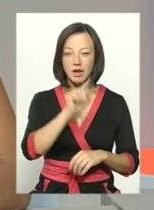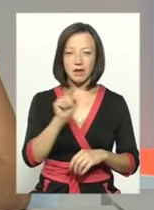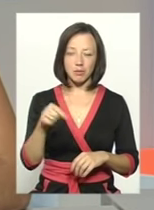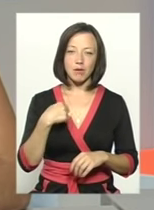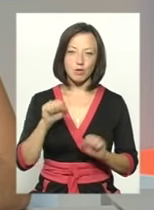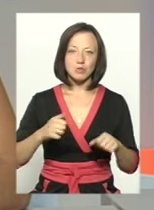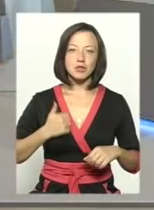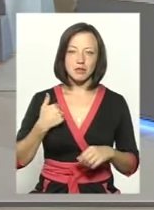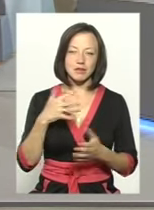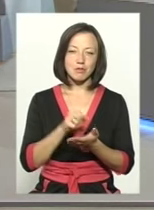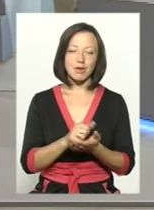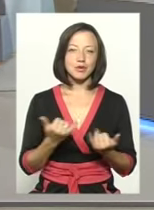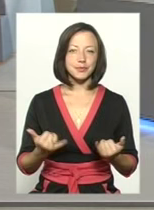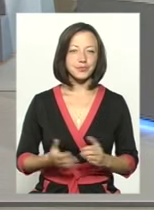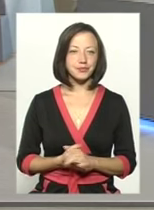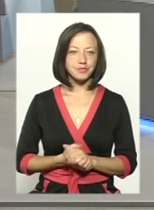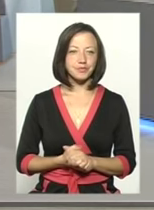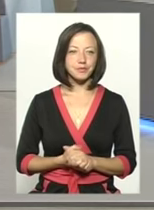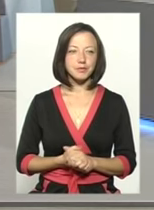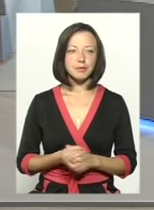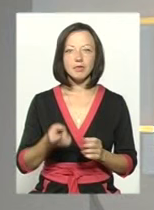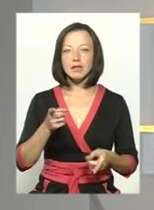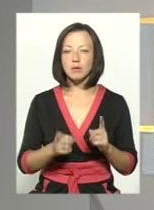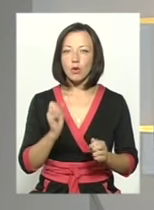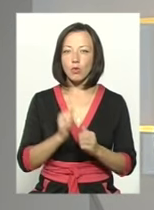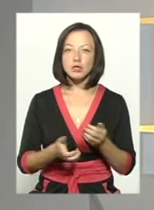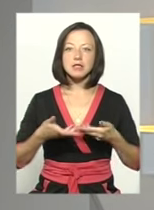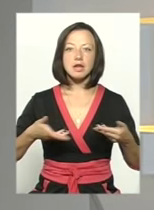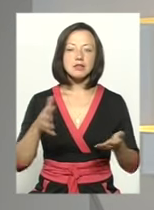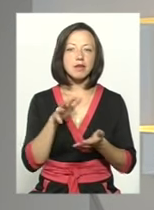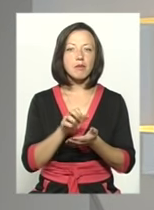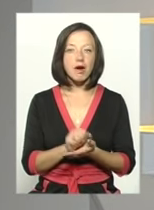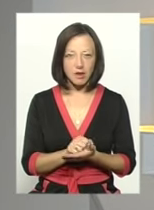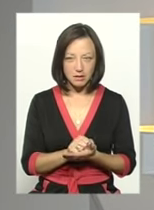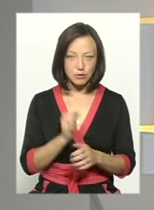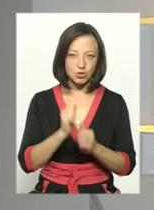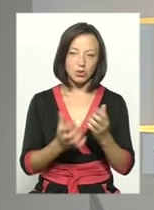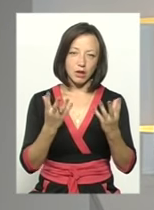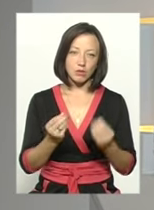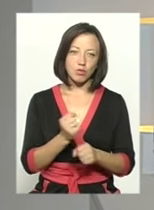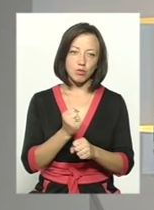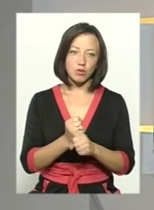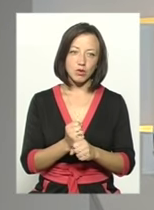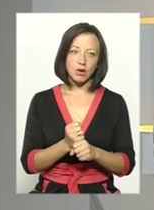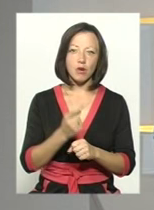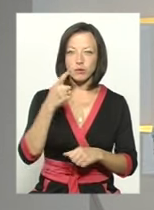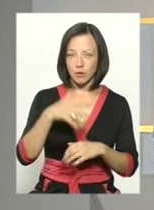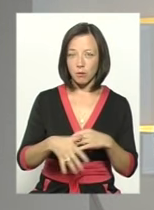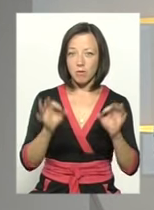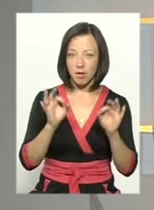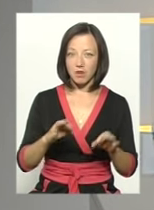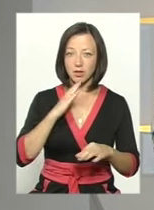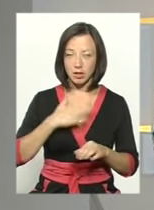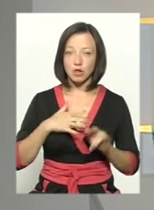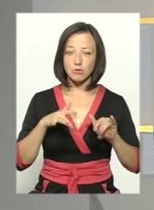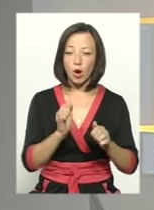можу пишатися тим, чим я займаюся. Ну, насправді, кожен з нас займається щоденною роботою. Ми навіть не усвідомлюємо, що, правда, наша